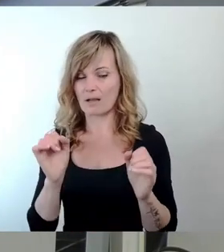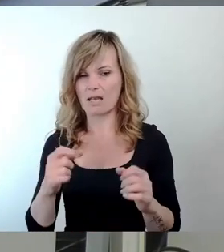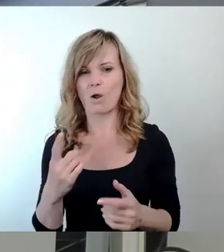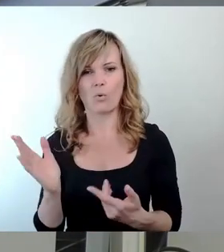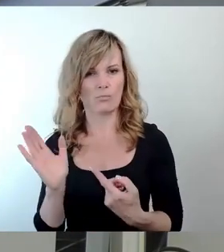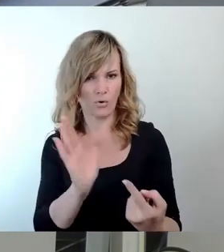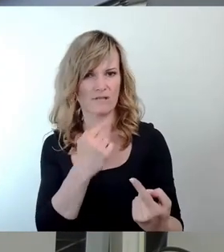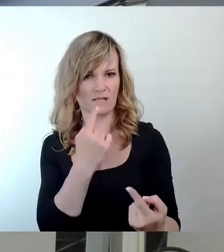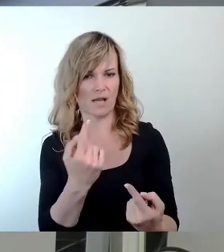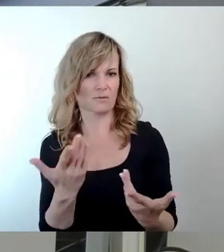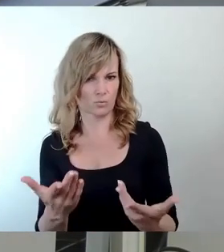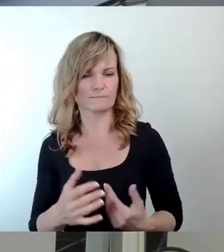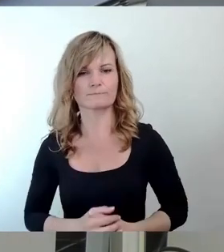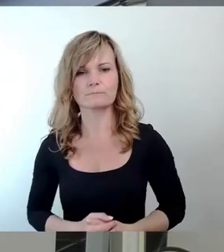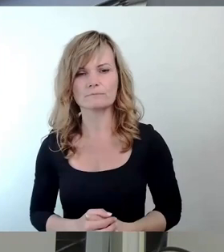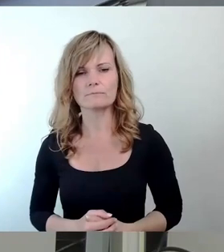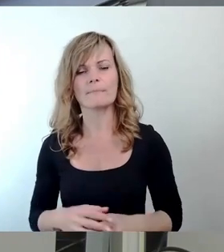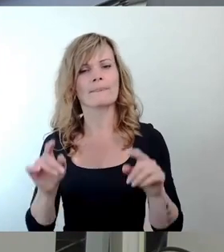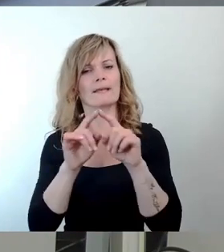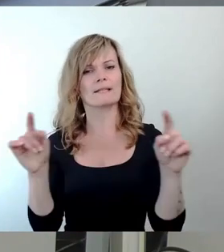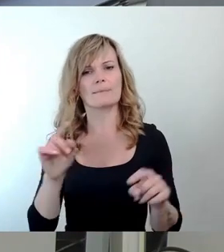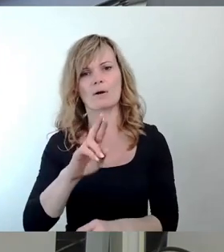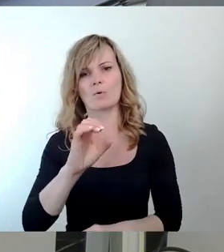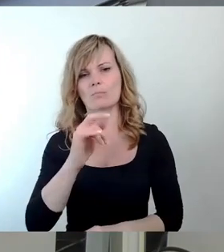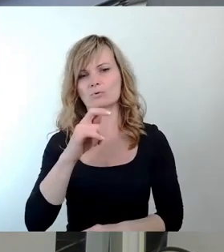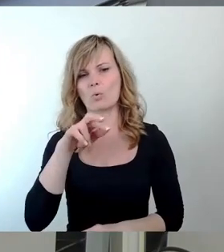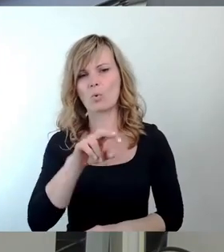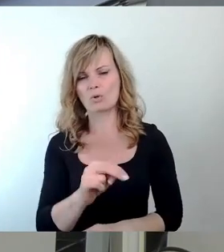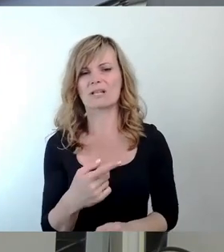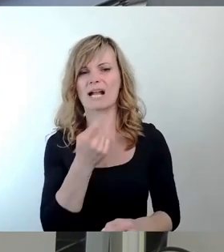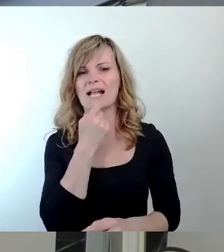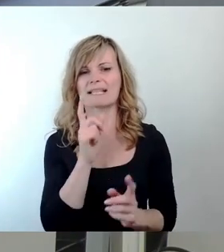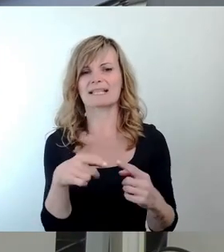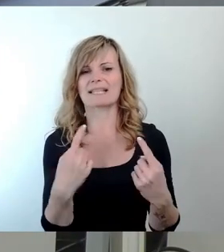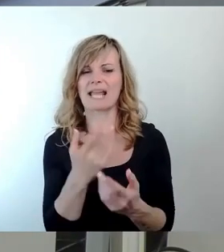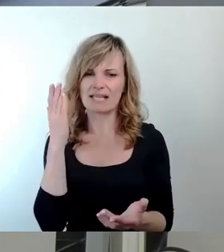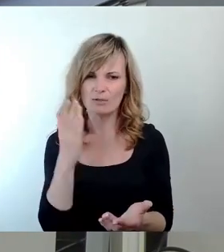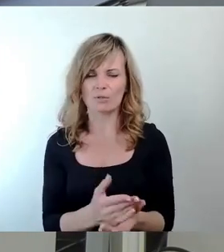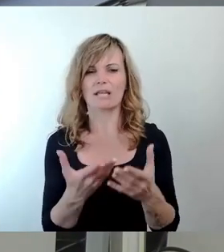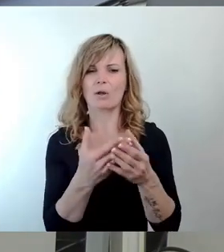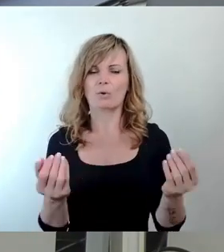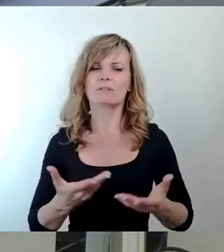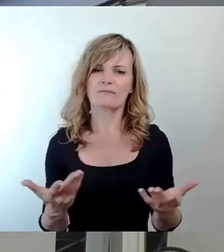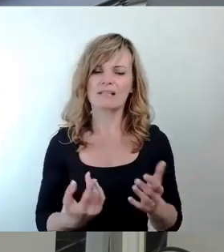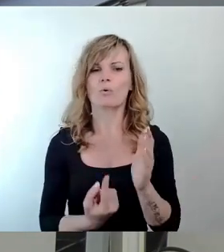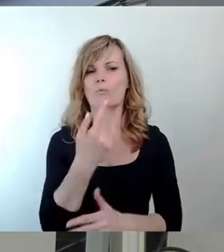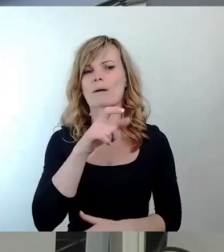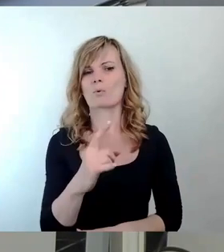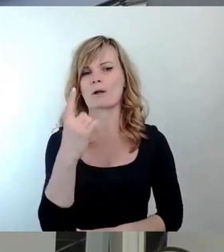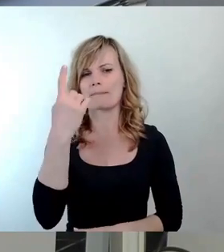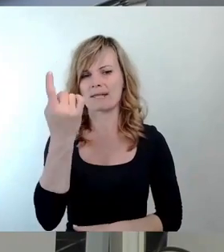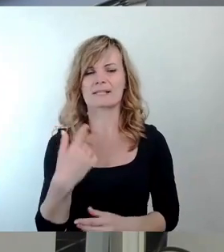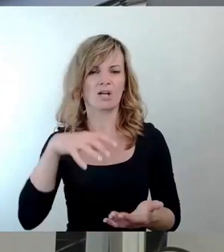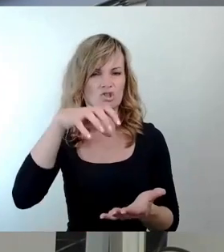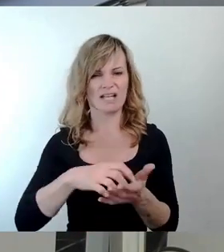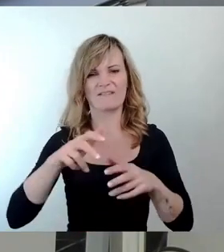Um das Thema Robodron-Kantine dann endgültig zu lösen, hat der Oberbürgermeister, hat die Stadtverwaltung nun